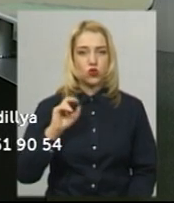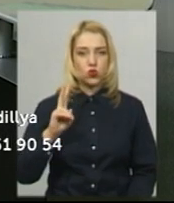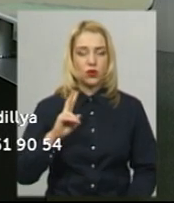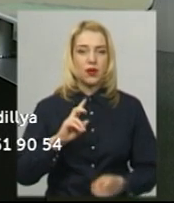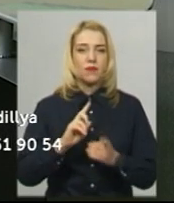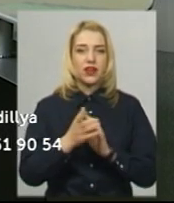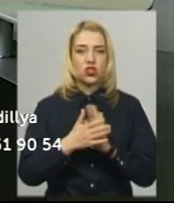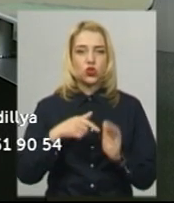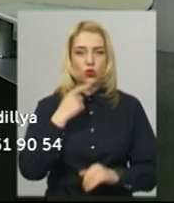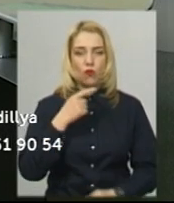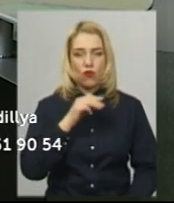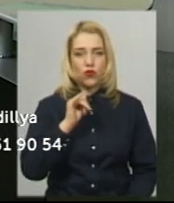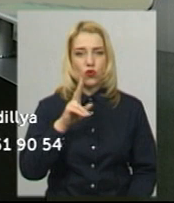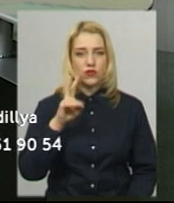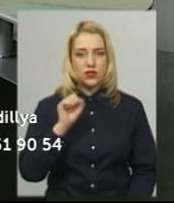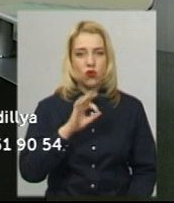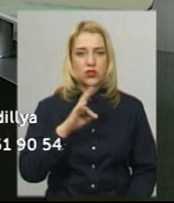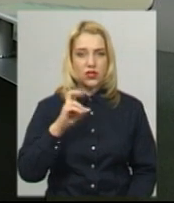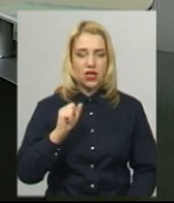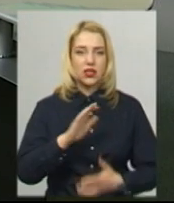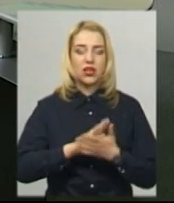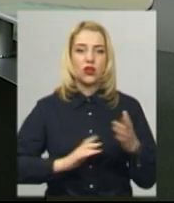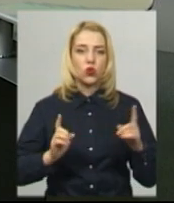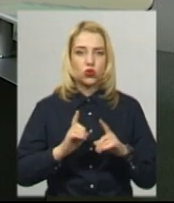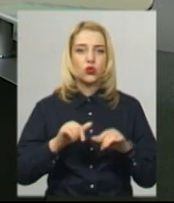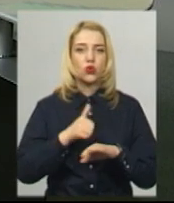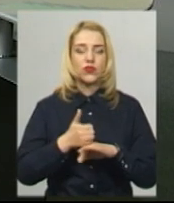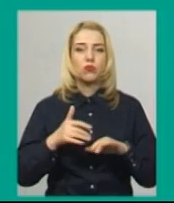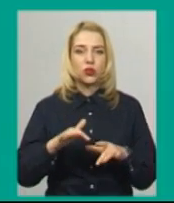Оксана Фіновська. А далі коротко про головні події цього дня.